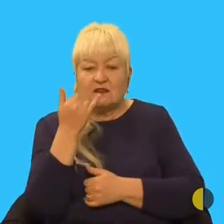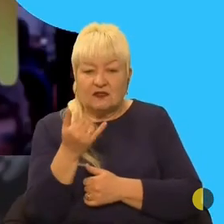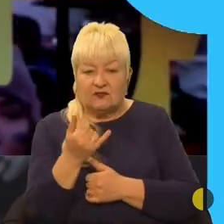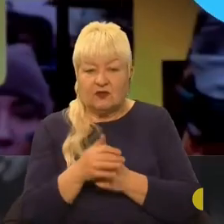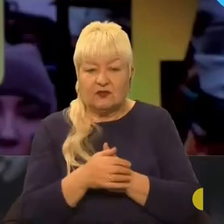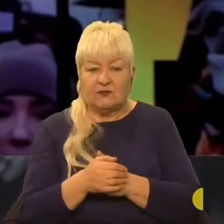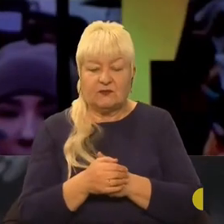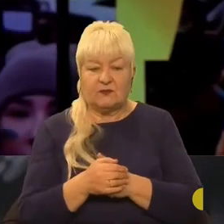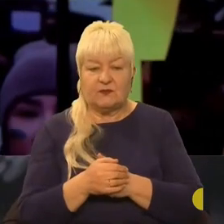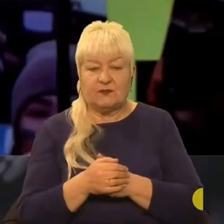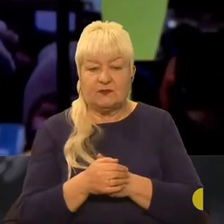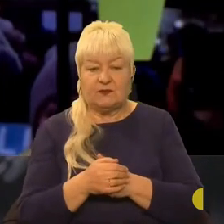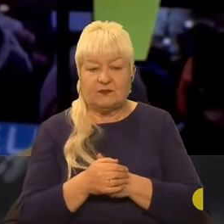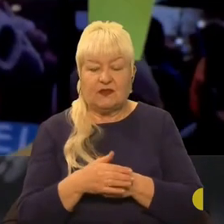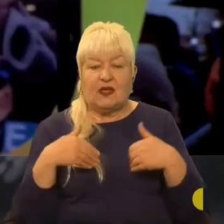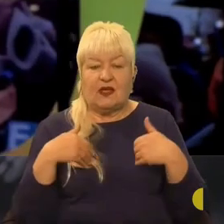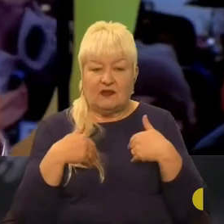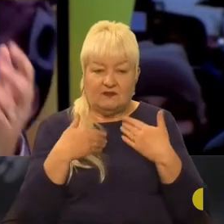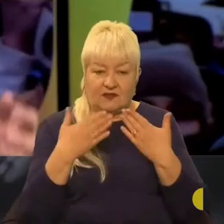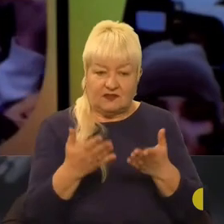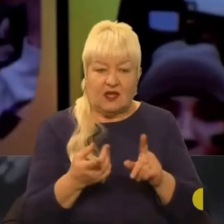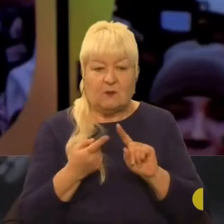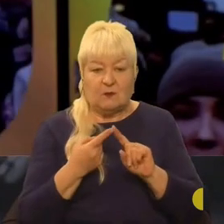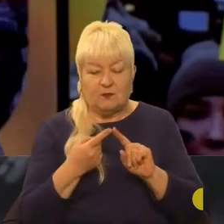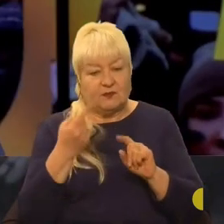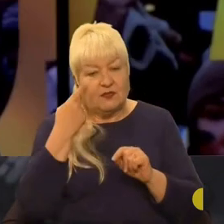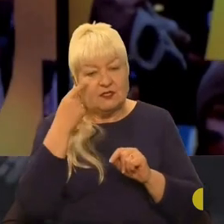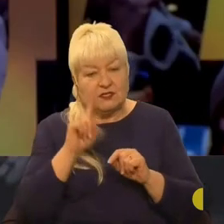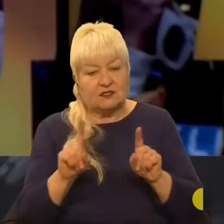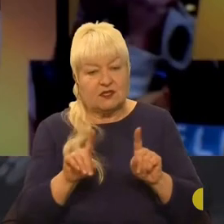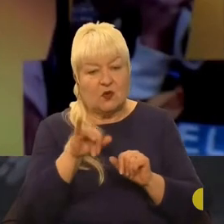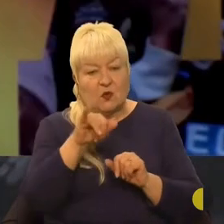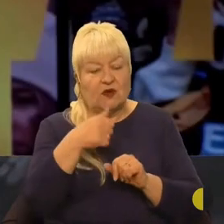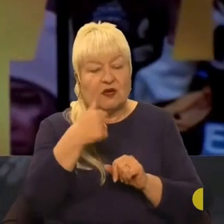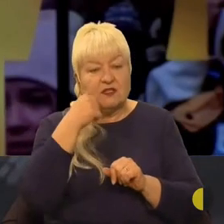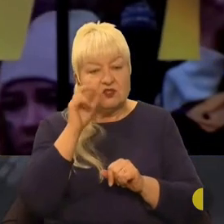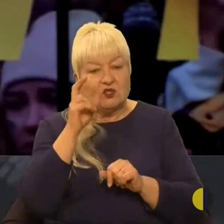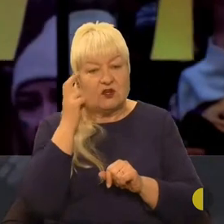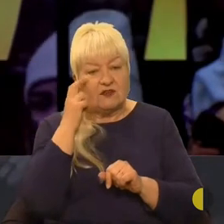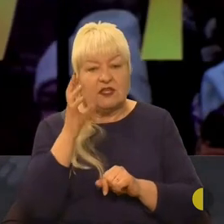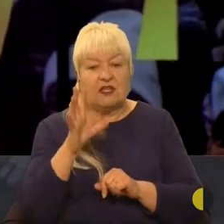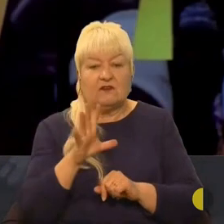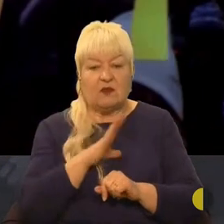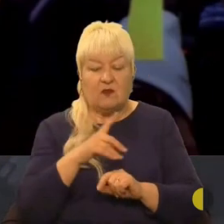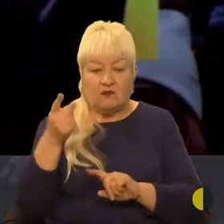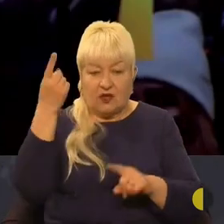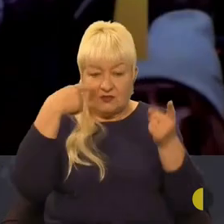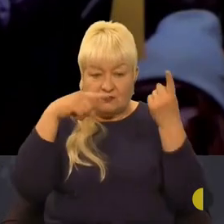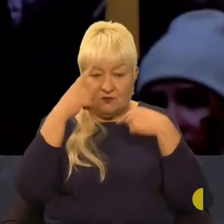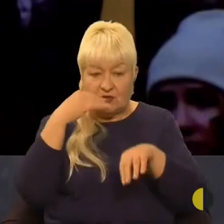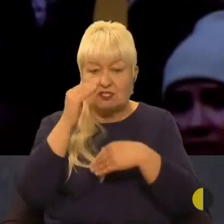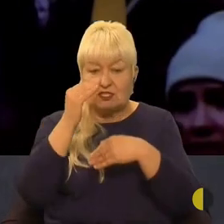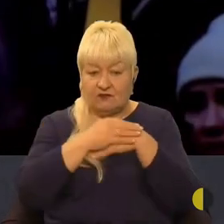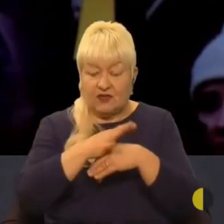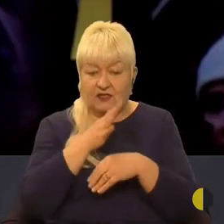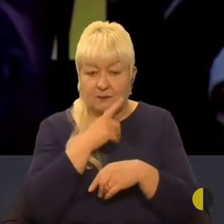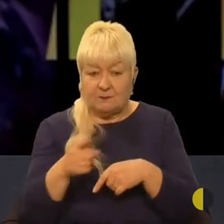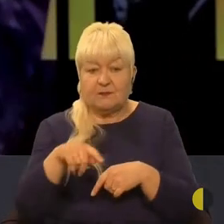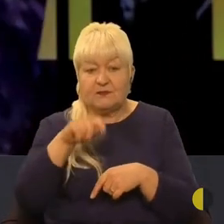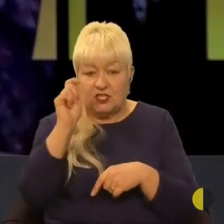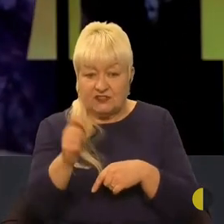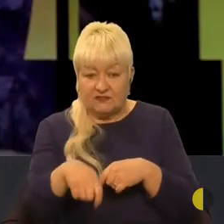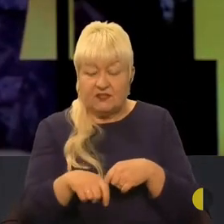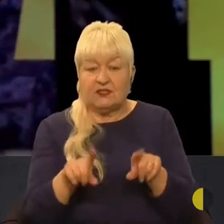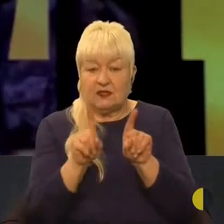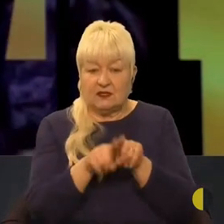Пане Богдане, вітаю. По-перше, знаю, що у вас вчора був в Києві творчий вечір під час війни, такі